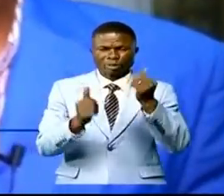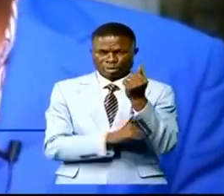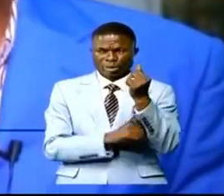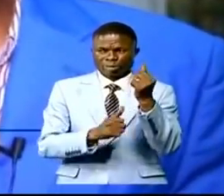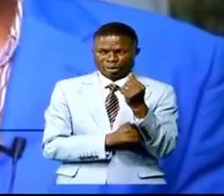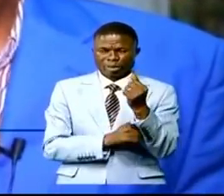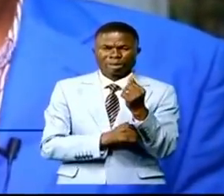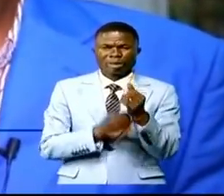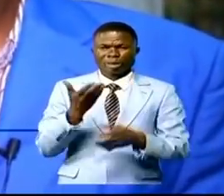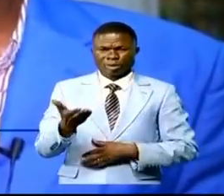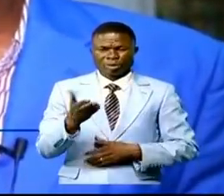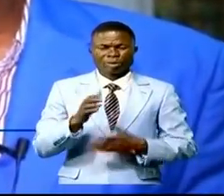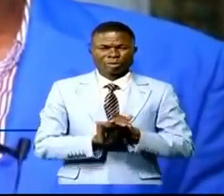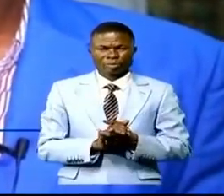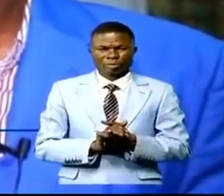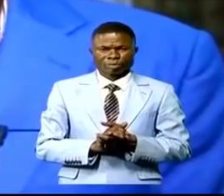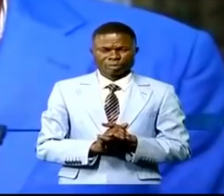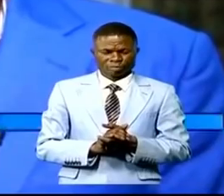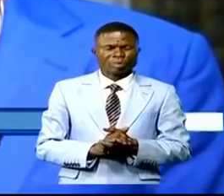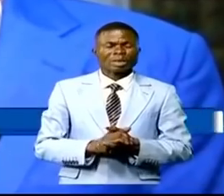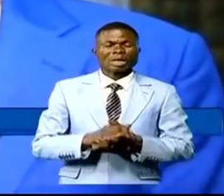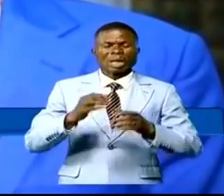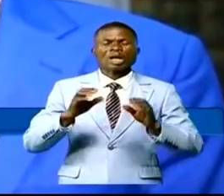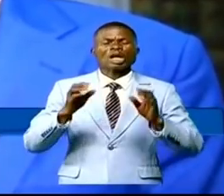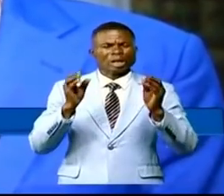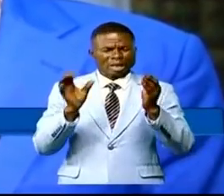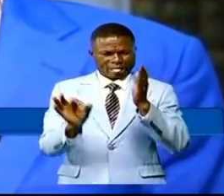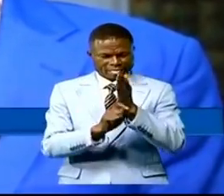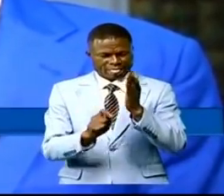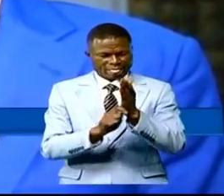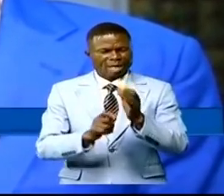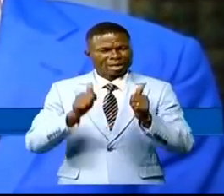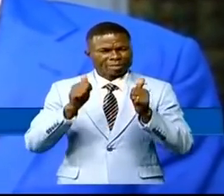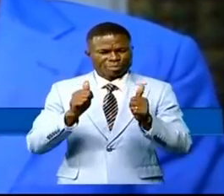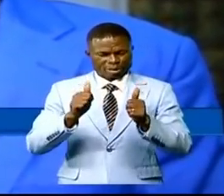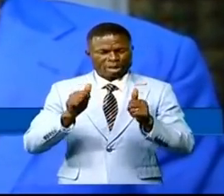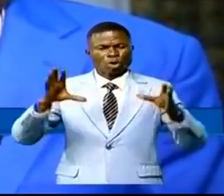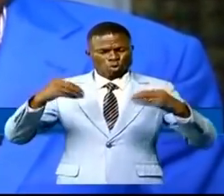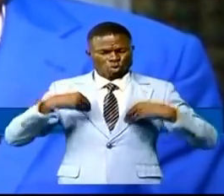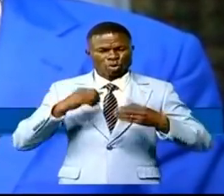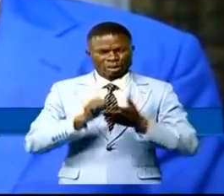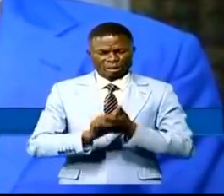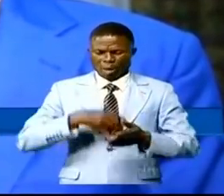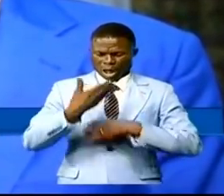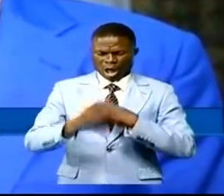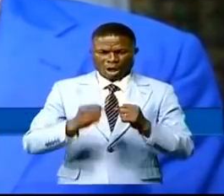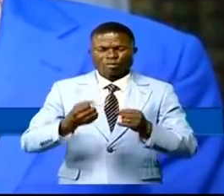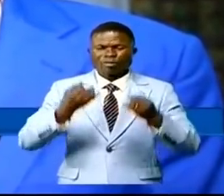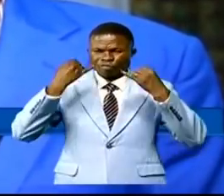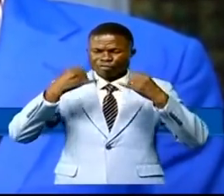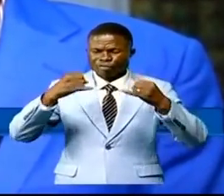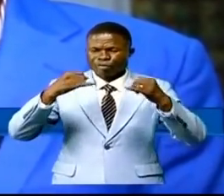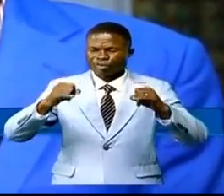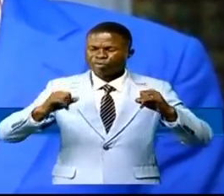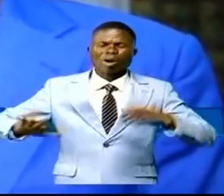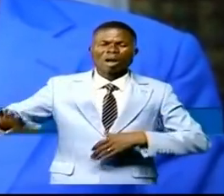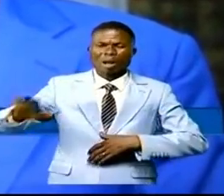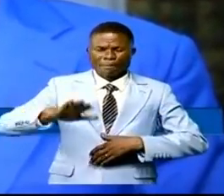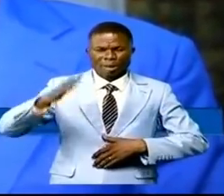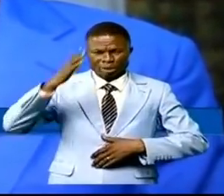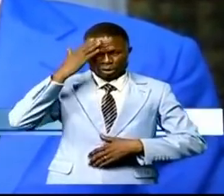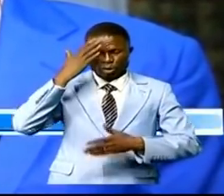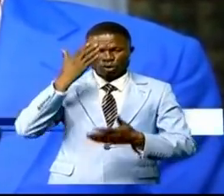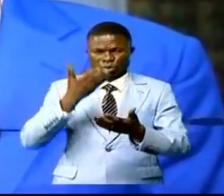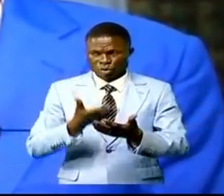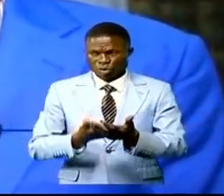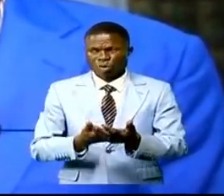qui l'a déjà commencé et nous croyons que les opérateurs économiques qui étaient présents ont bien compris le sens